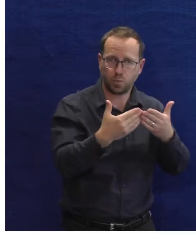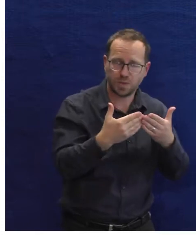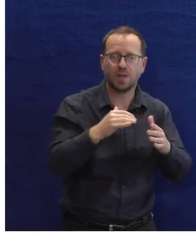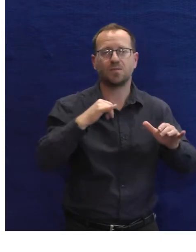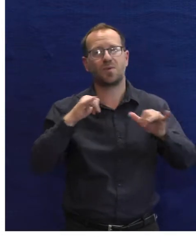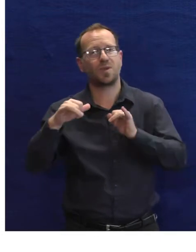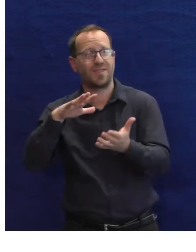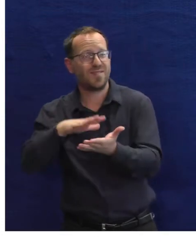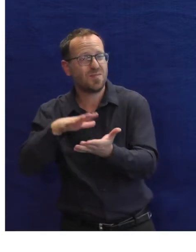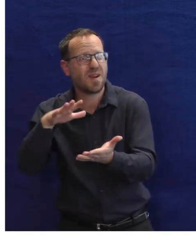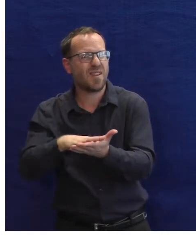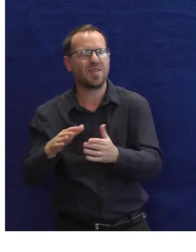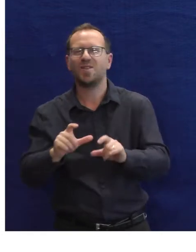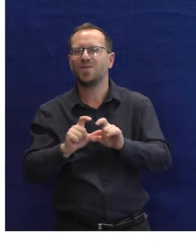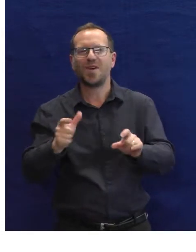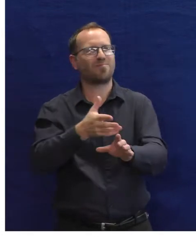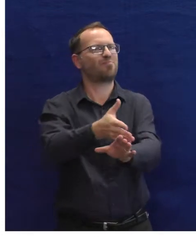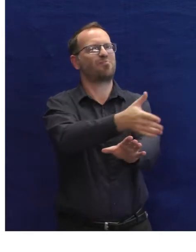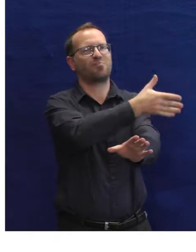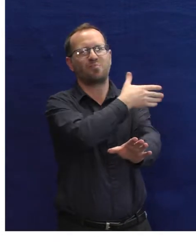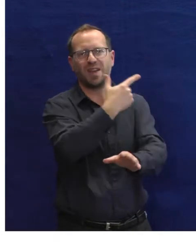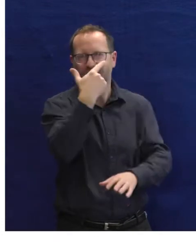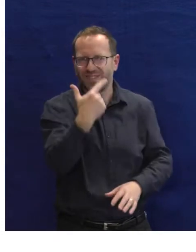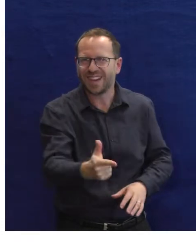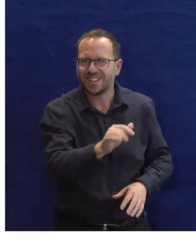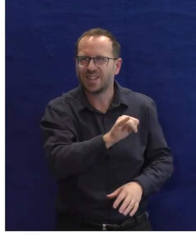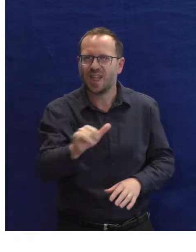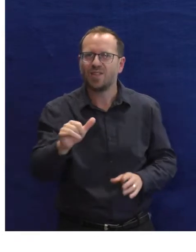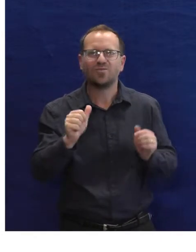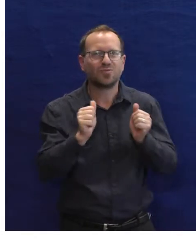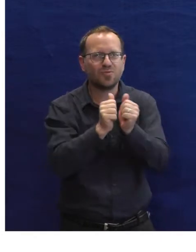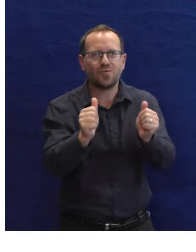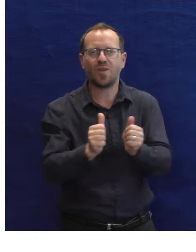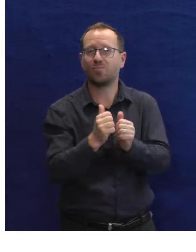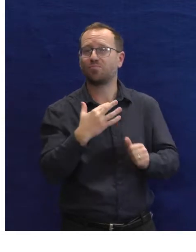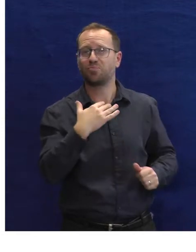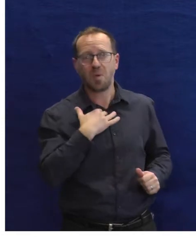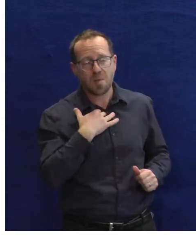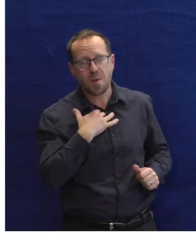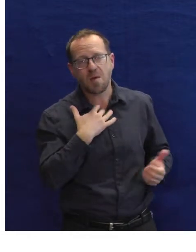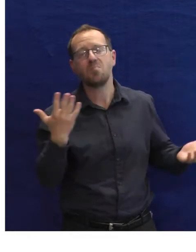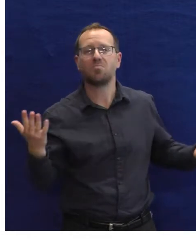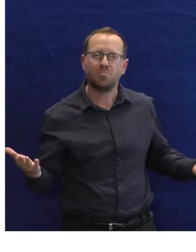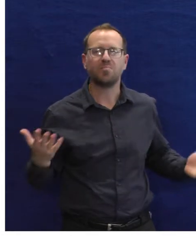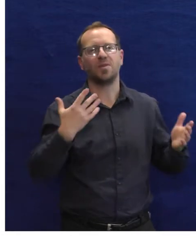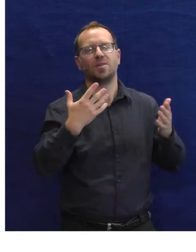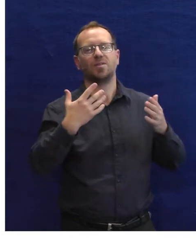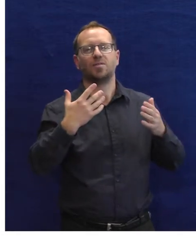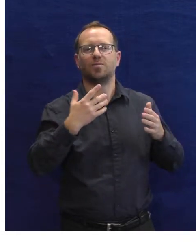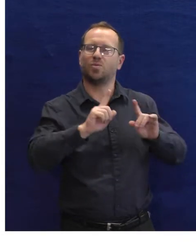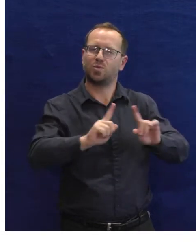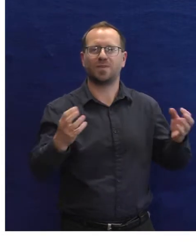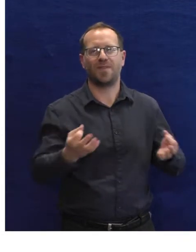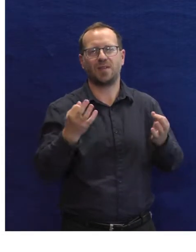sportovního vybavení. A právě jsme zužitkovali ty zkušenosti, které z té letité finanční pomoci z